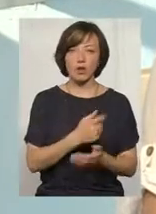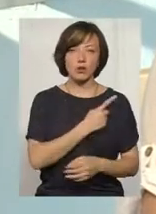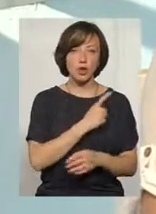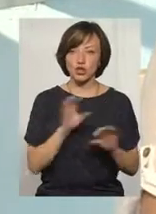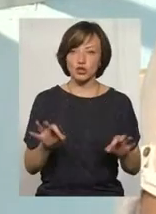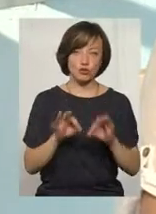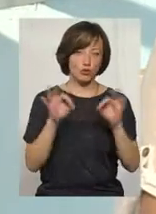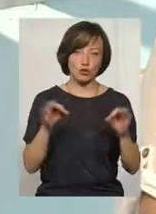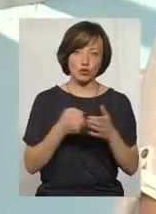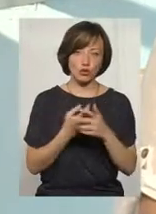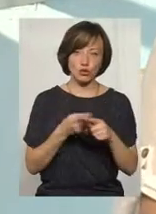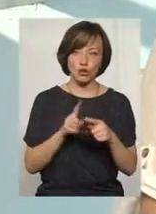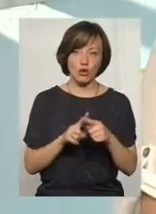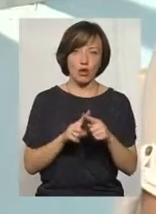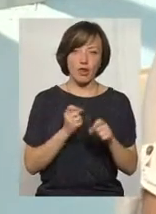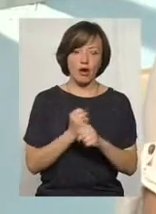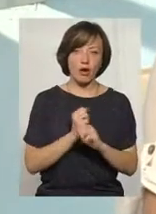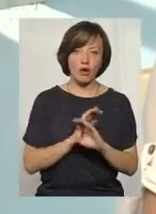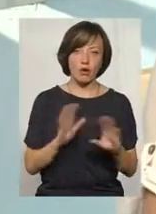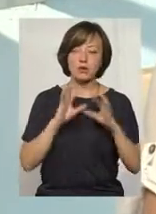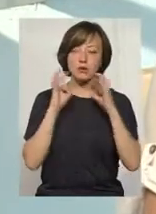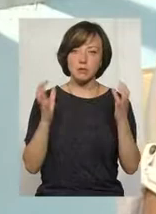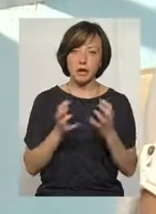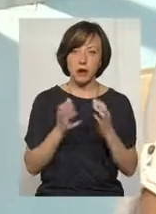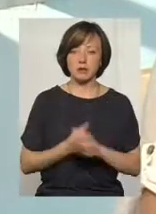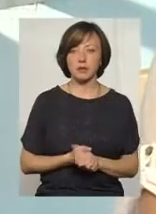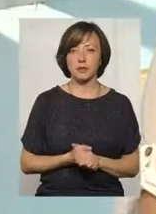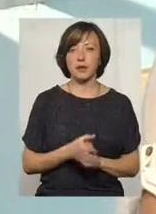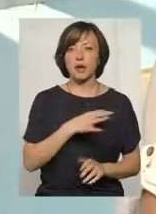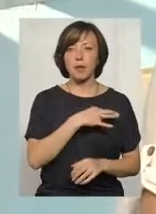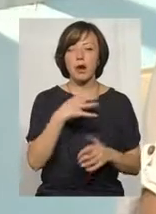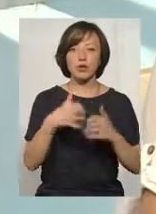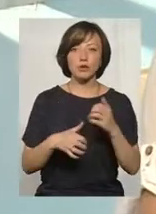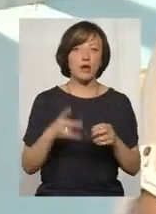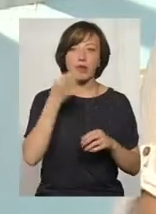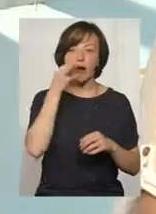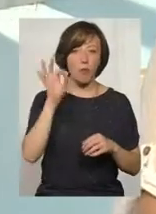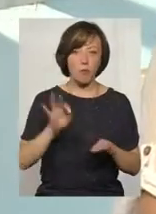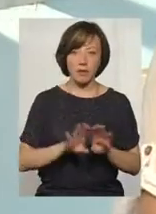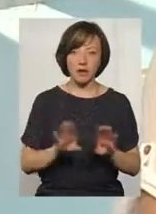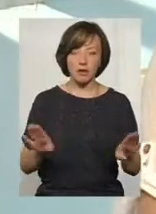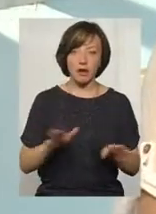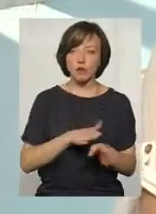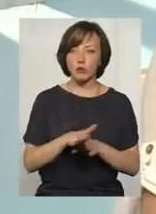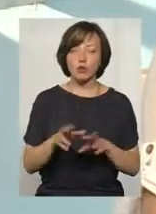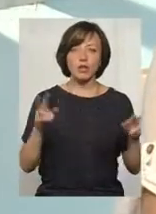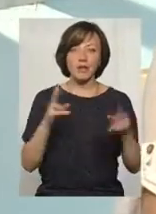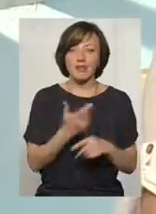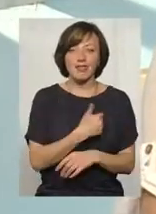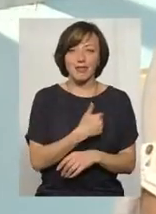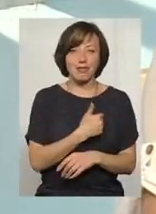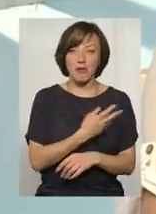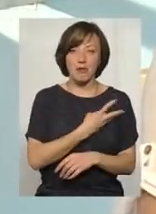абсолютно нічого для цього не робить, щоб зберігати, абсолютно байдужий, абсолютно некомпетентний, абсолютно не прагне